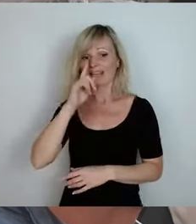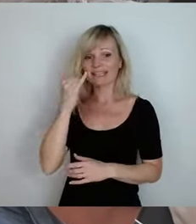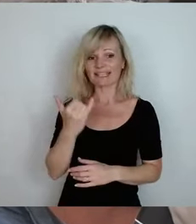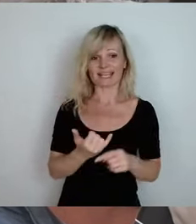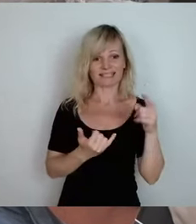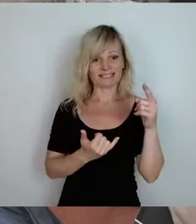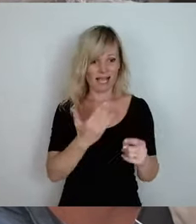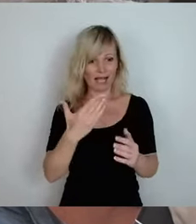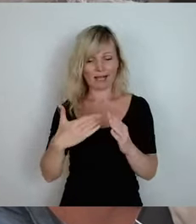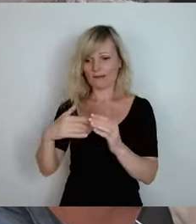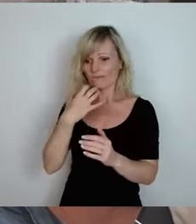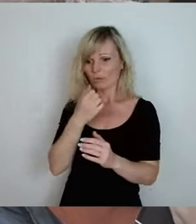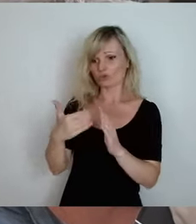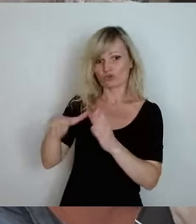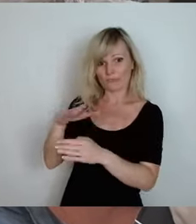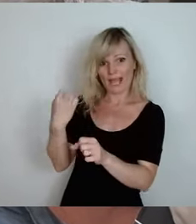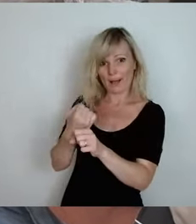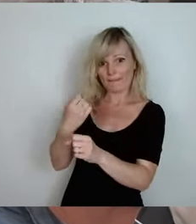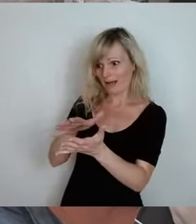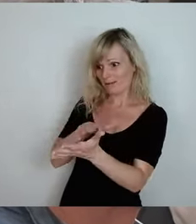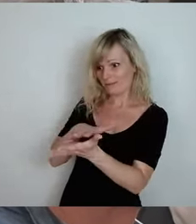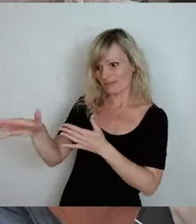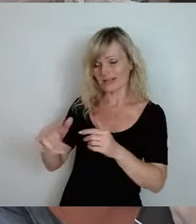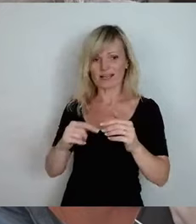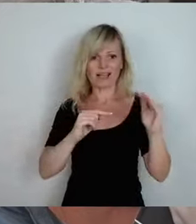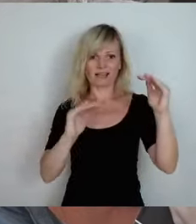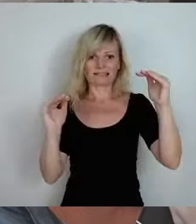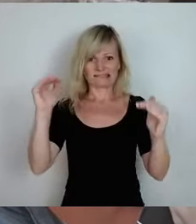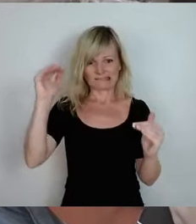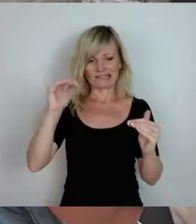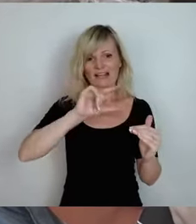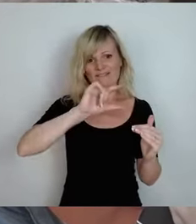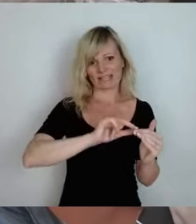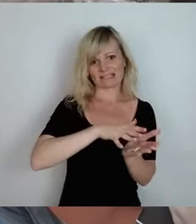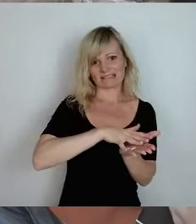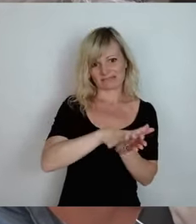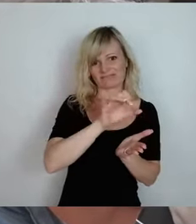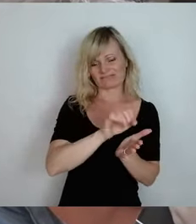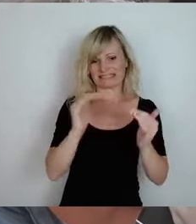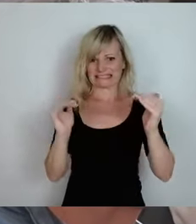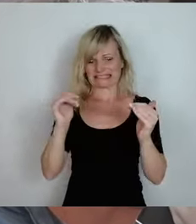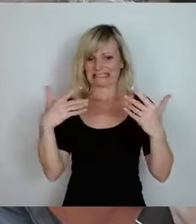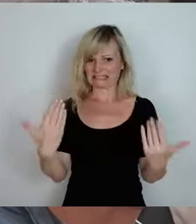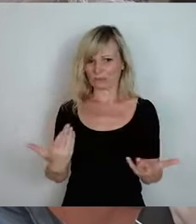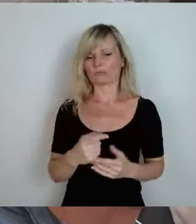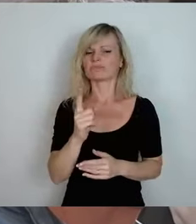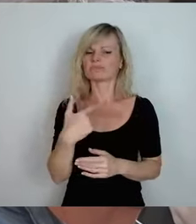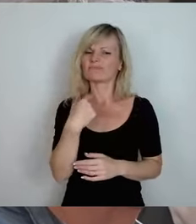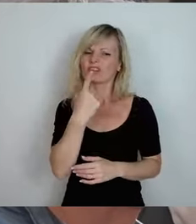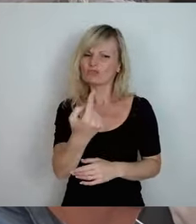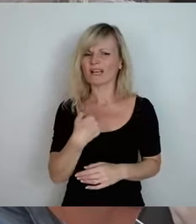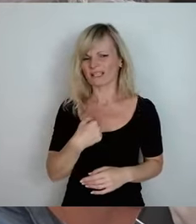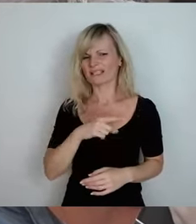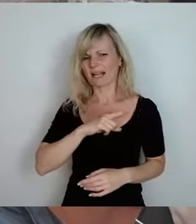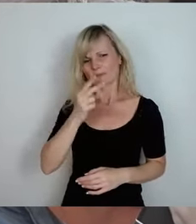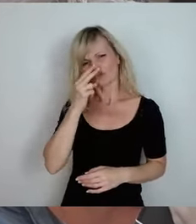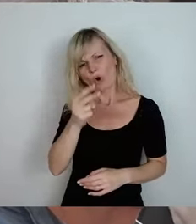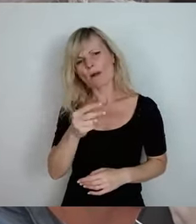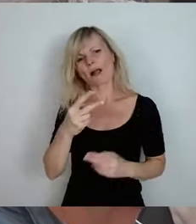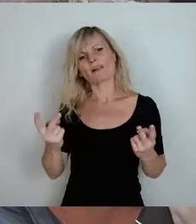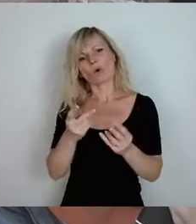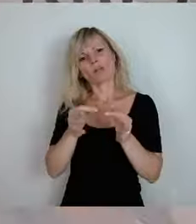will, muss an der anderen etwas weniger werden. Ich würde Ihnen versprechen, dass ich mir mal die Fördersätze anschaue, vielleicht auch die